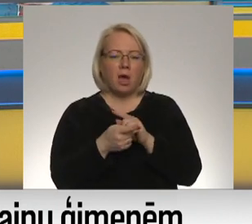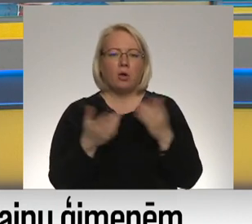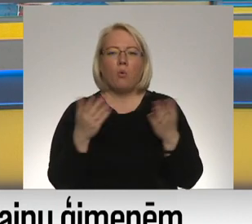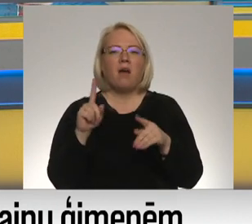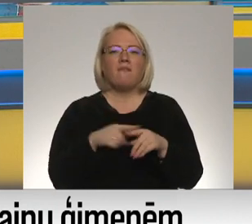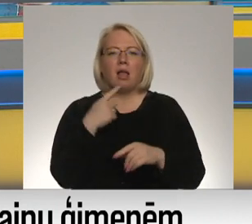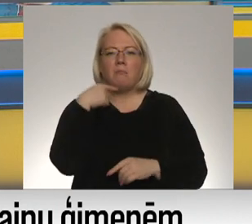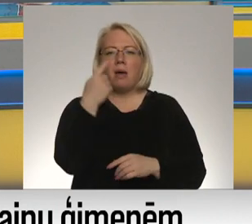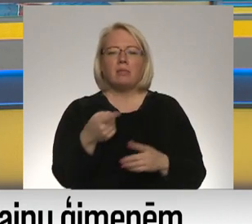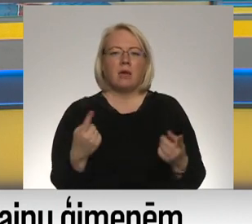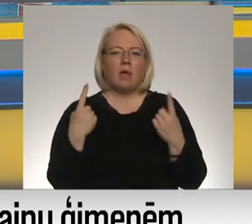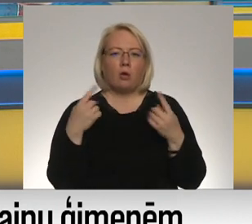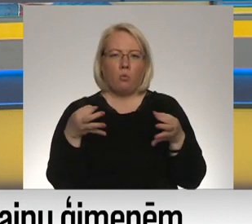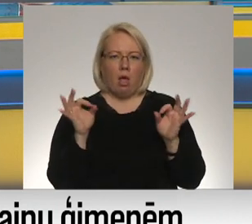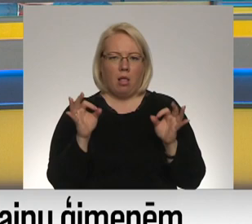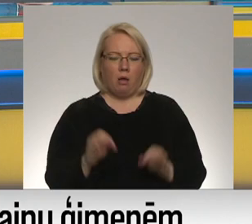vēl vari pateikt aktuālāko?